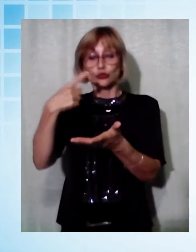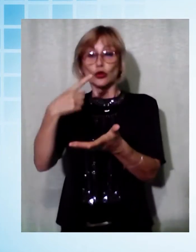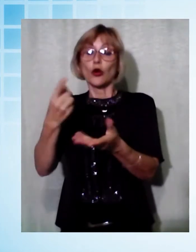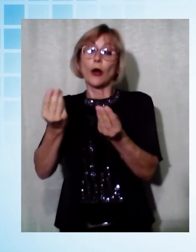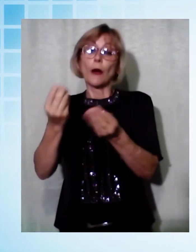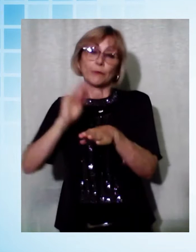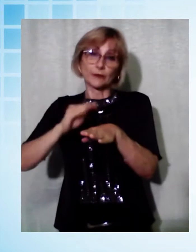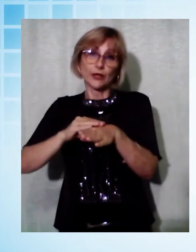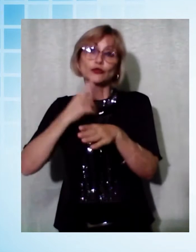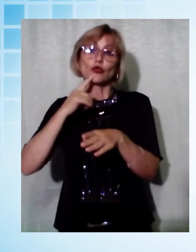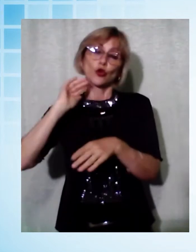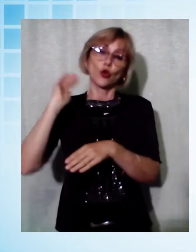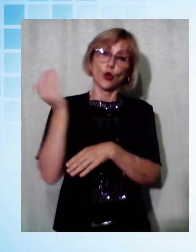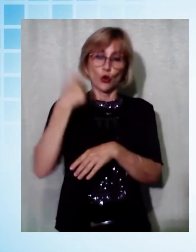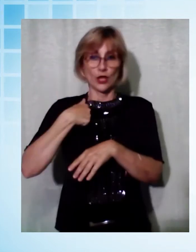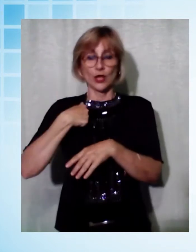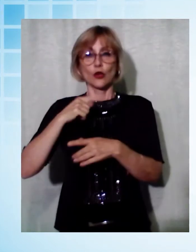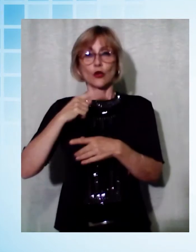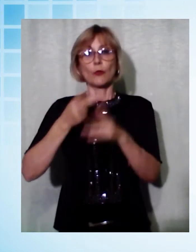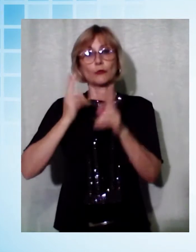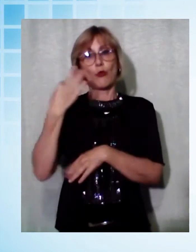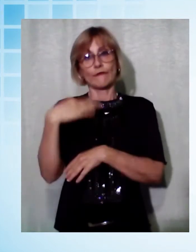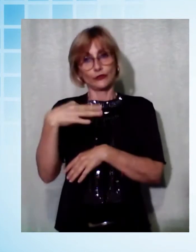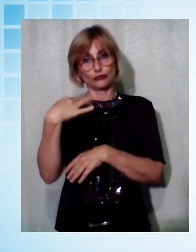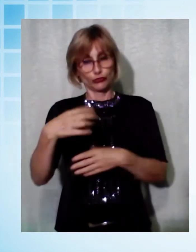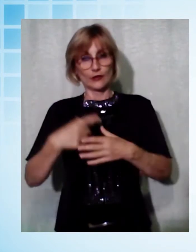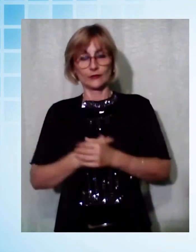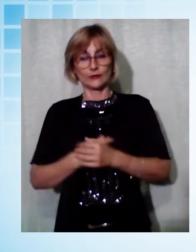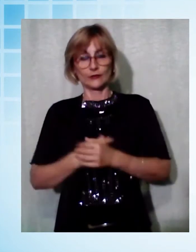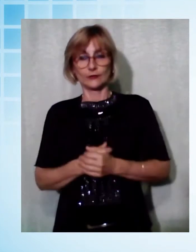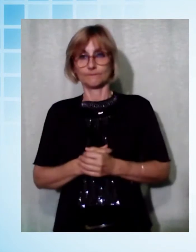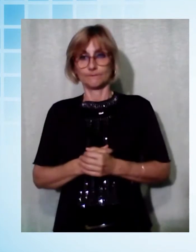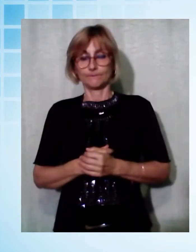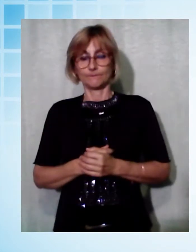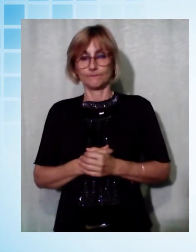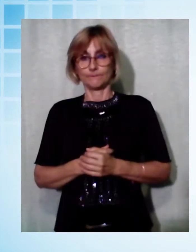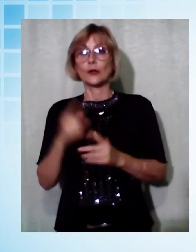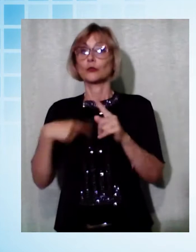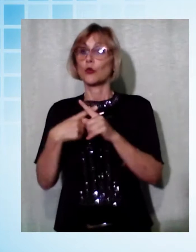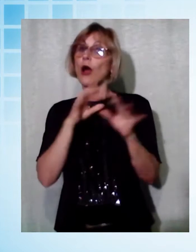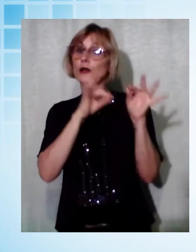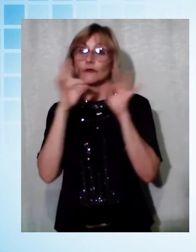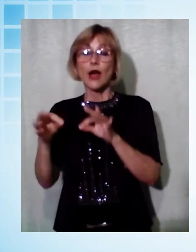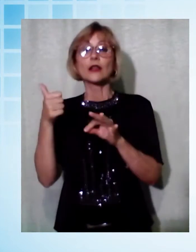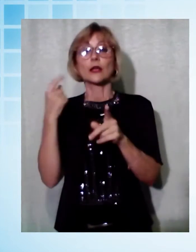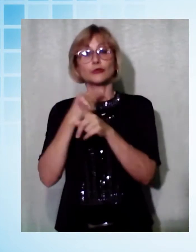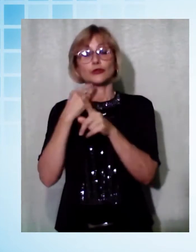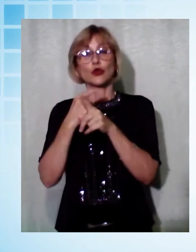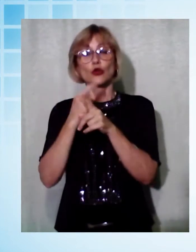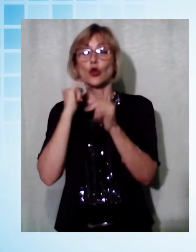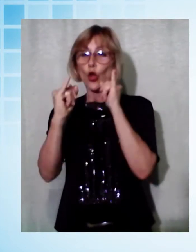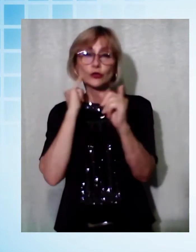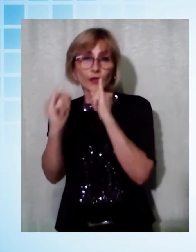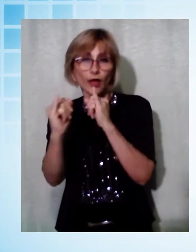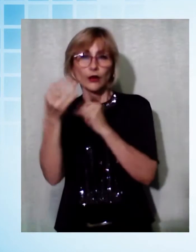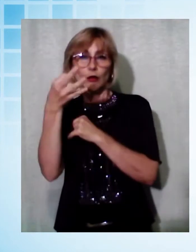pronti e avere il giusto e necessario per intervenire là dove ci sarà bisogno. È una spesa notevole per questo